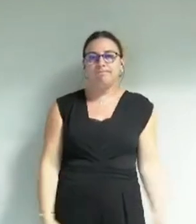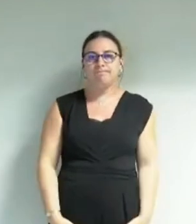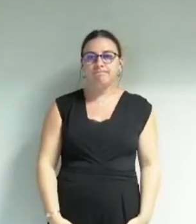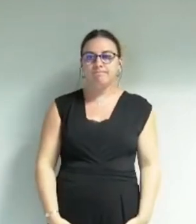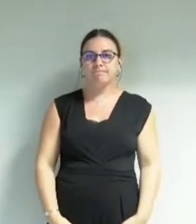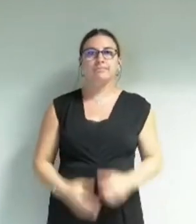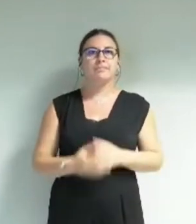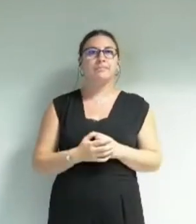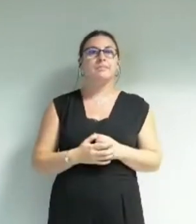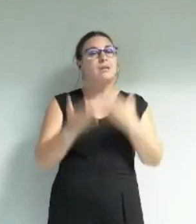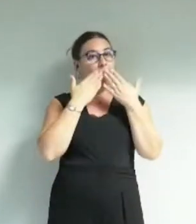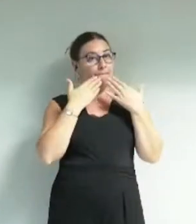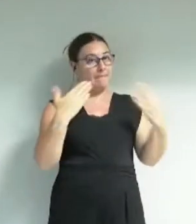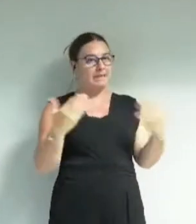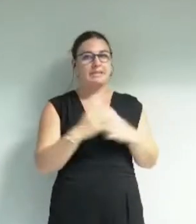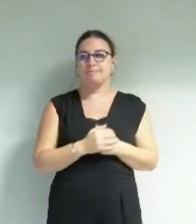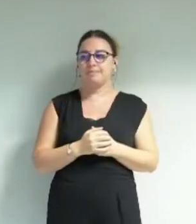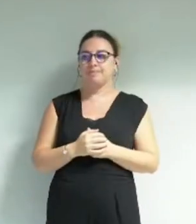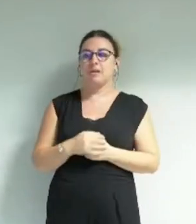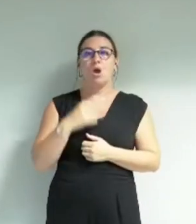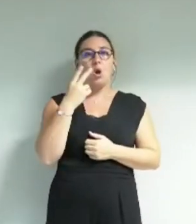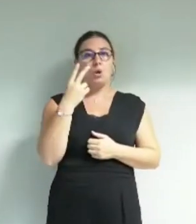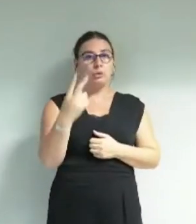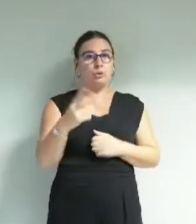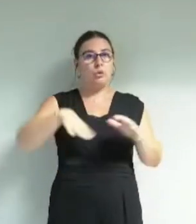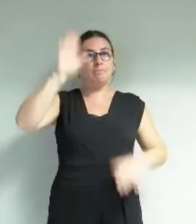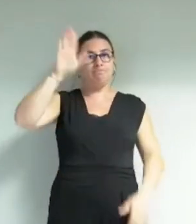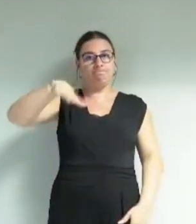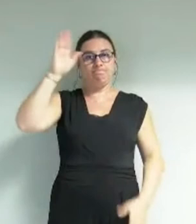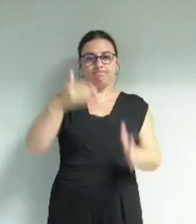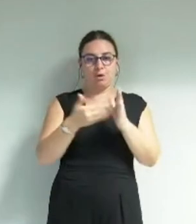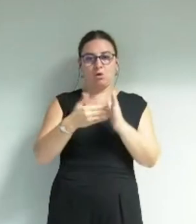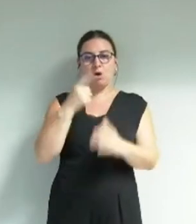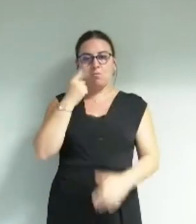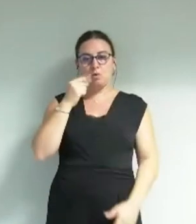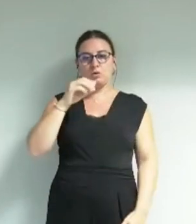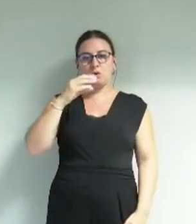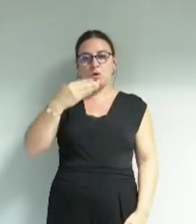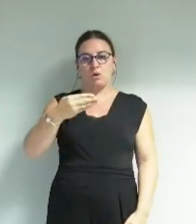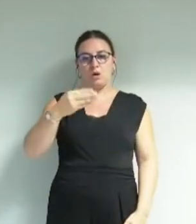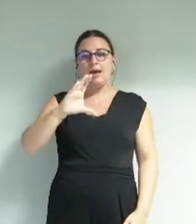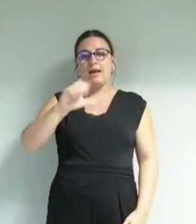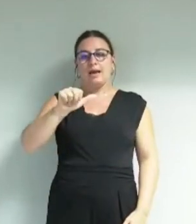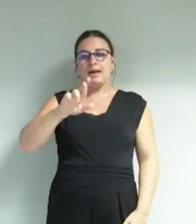Merci Nous avons deux nouvelles demandes d'intervention M. Carignan M. Benredjeb